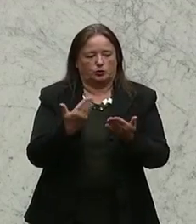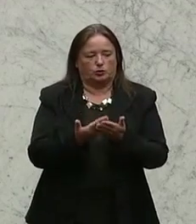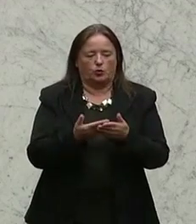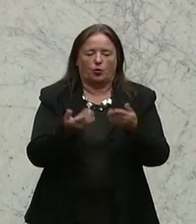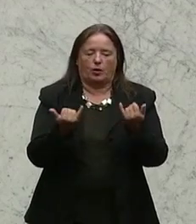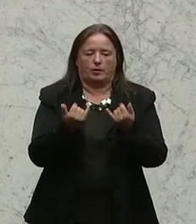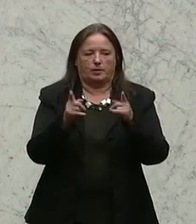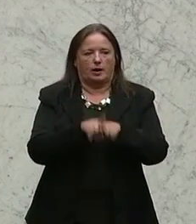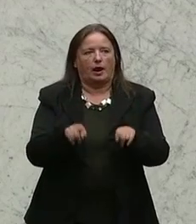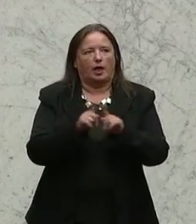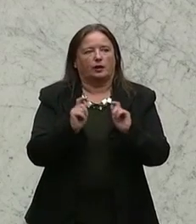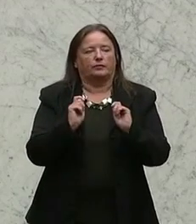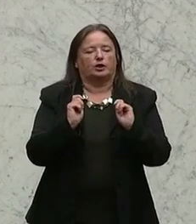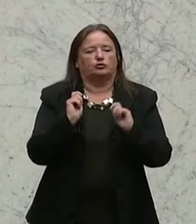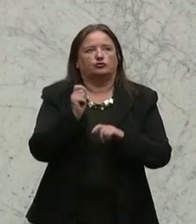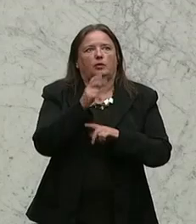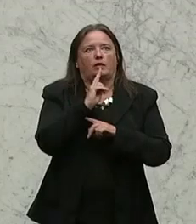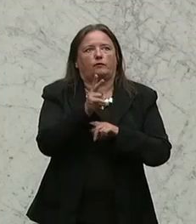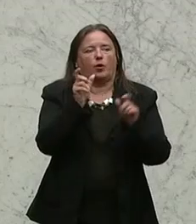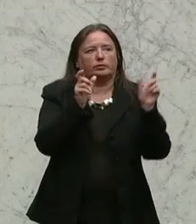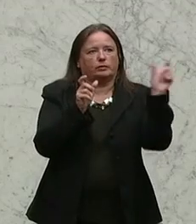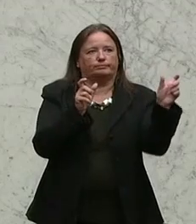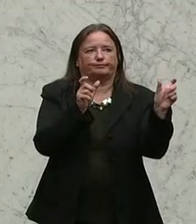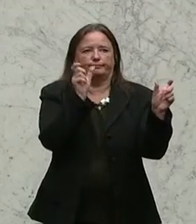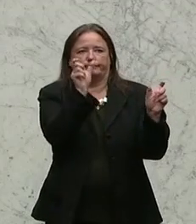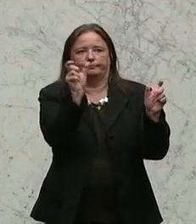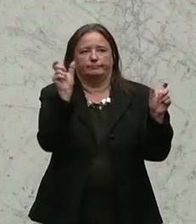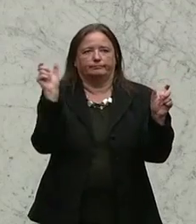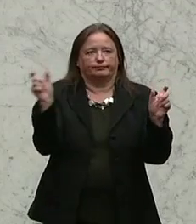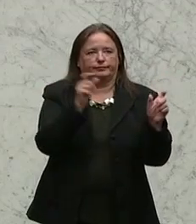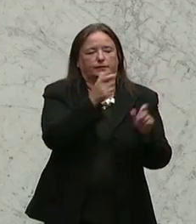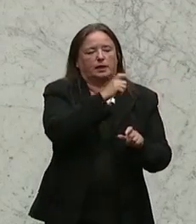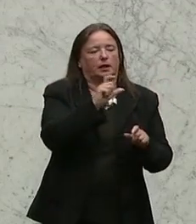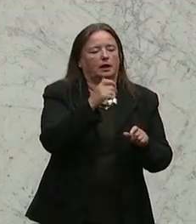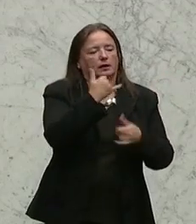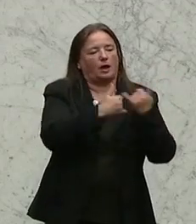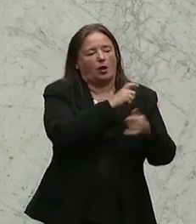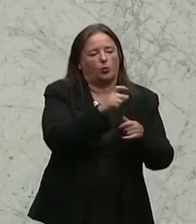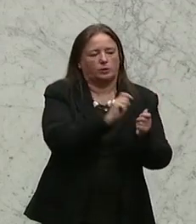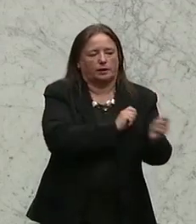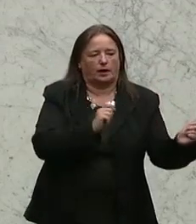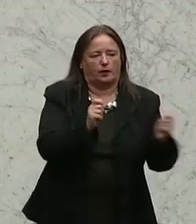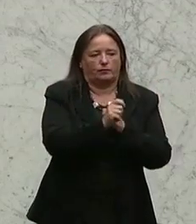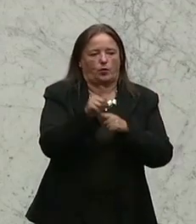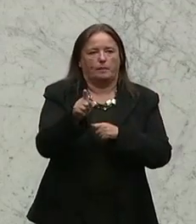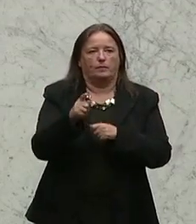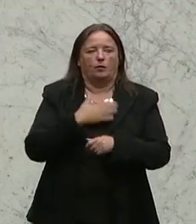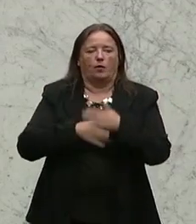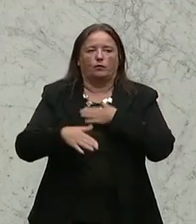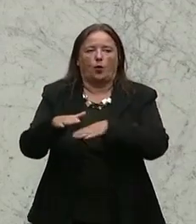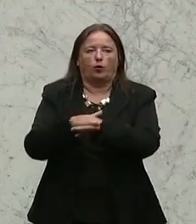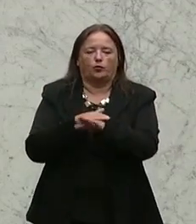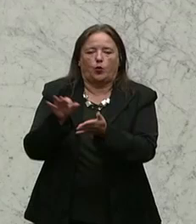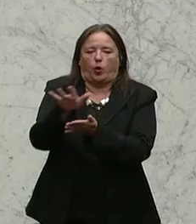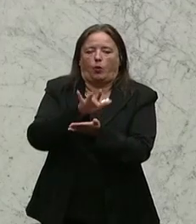sagen wir mal, Schlagwörtern geschmückt wird, mit Jahrhundertreformen, Wohlfühloasen und dergleichen fort, was da Brammer passiert wird, über